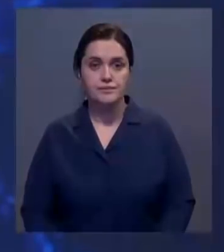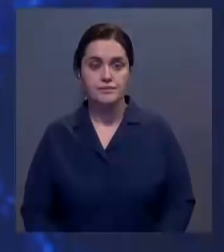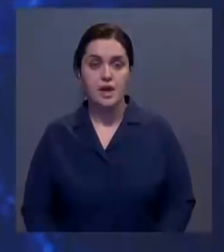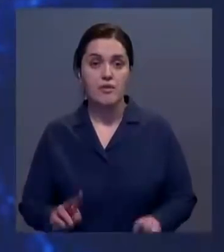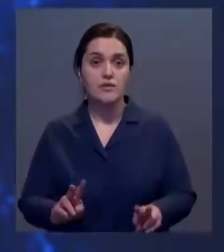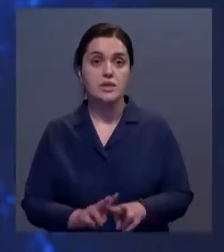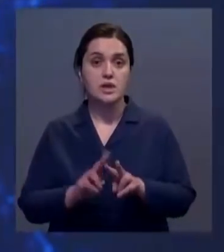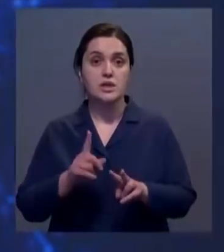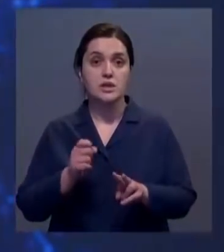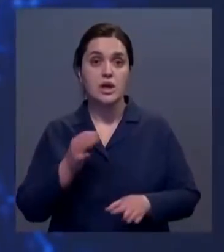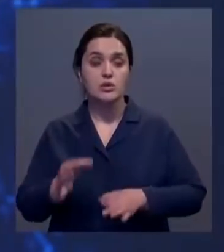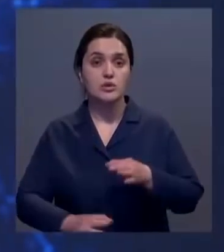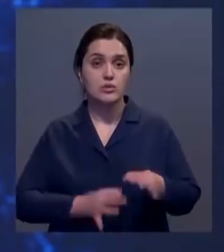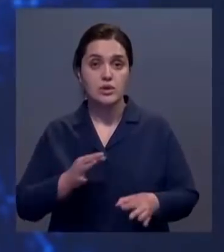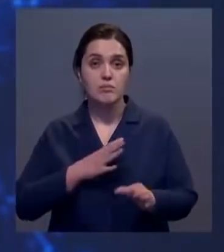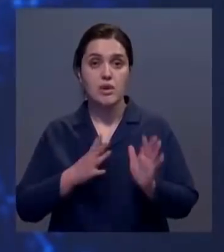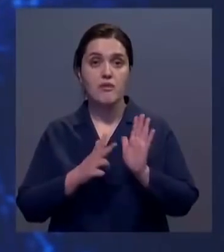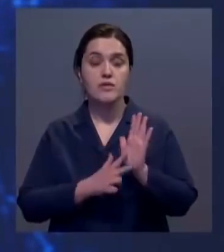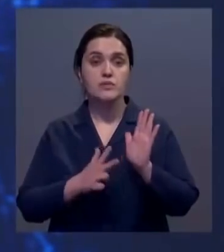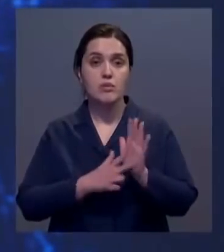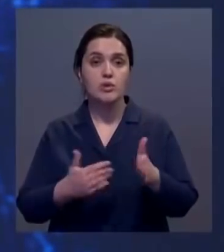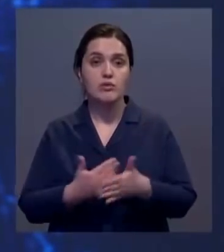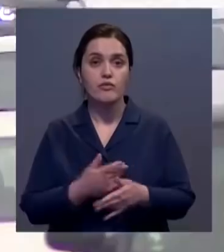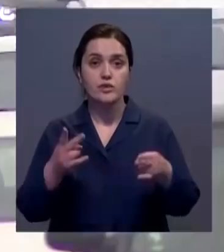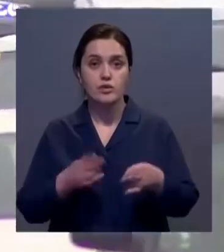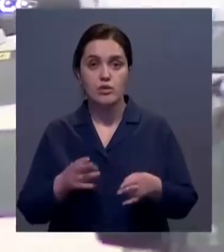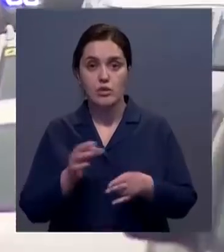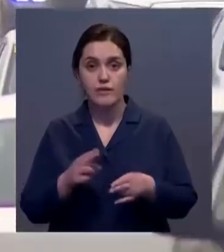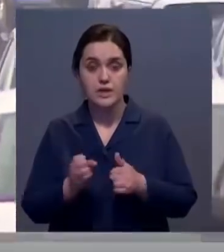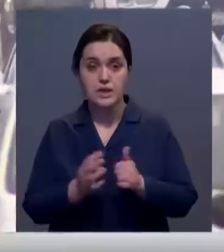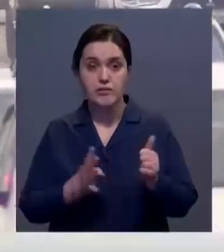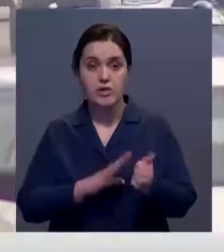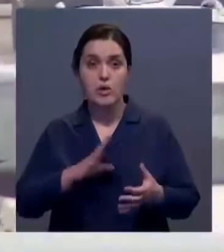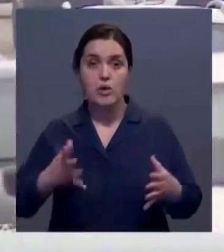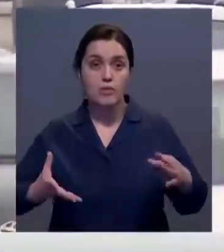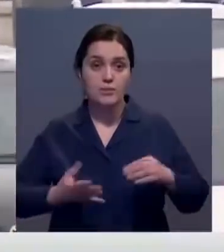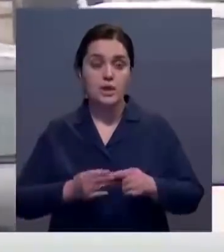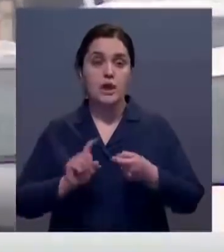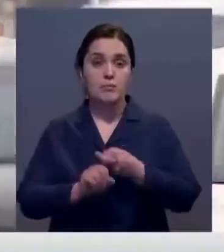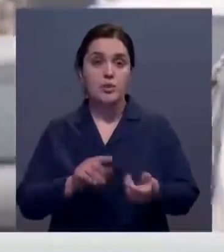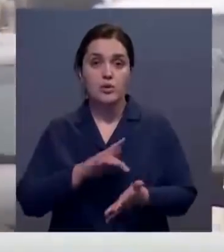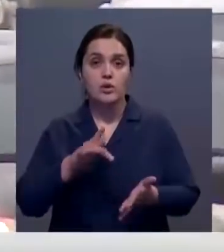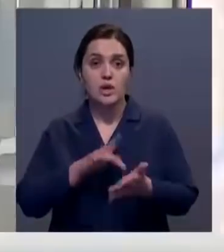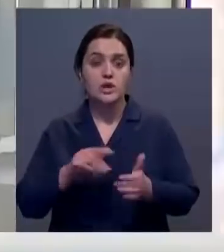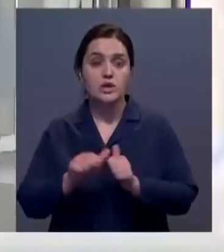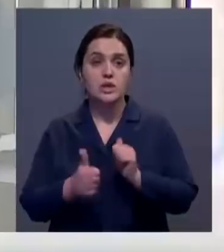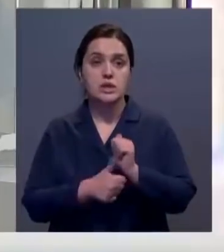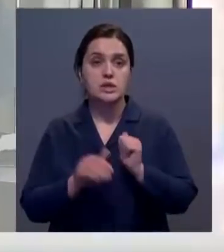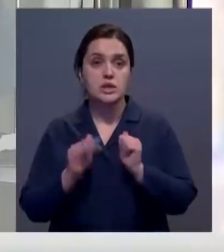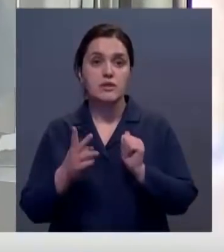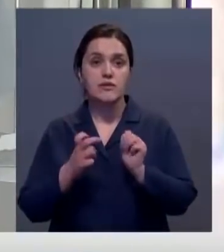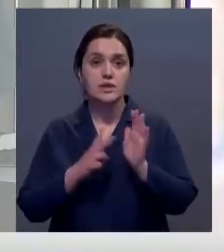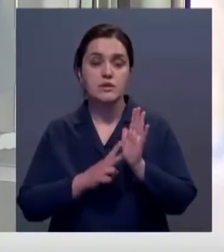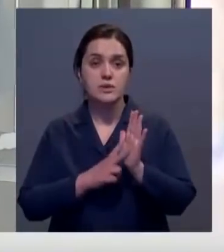А в столице за минувшие сутки выявили 88 новых случаев COVID-19. А общее число инфицированных в мегаполисе достигло 16